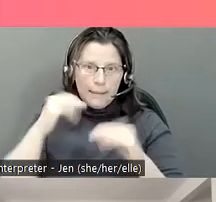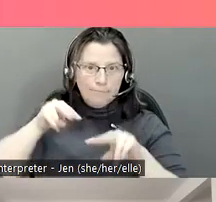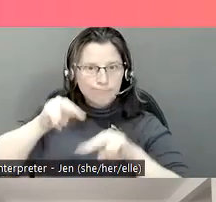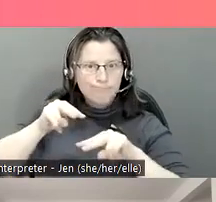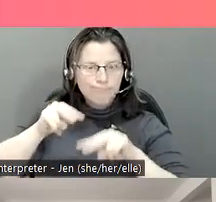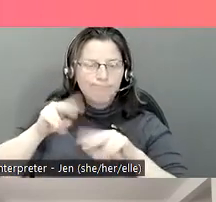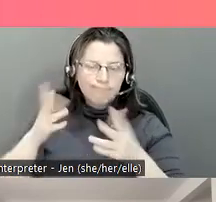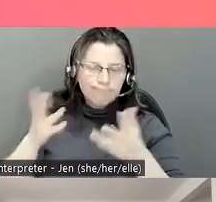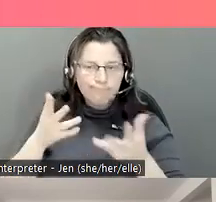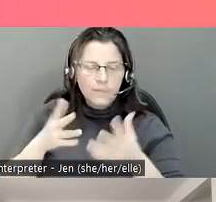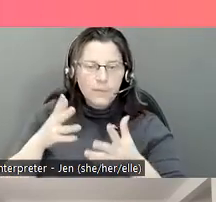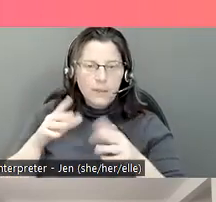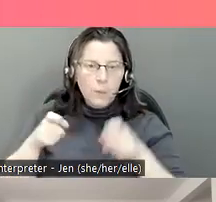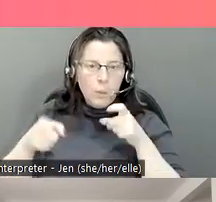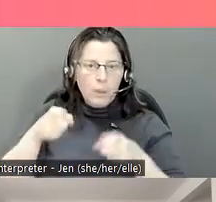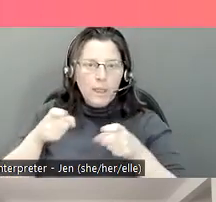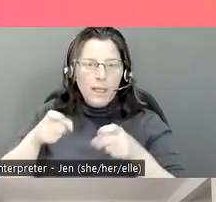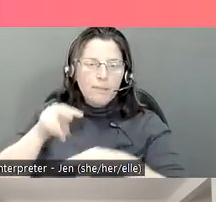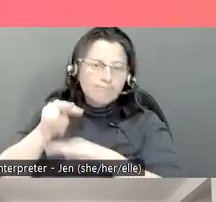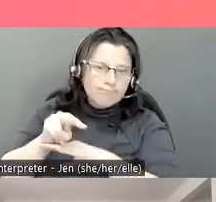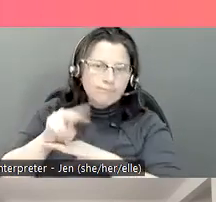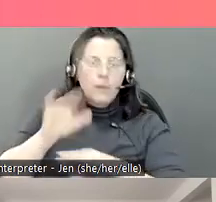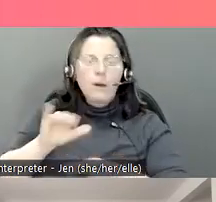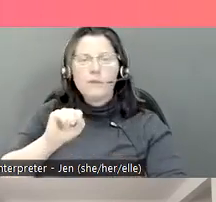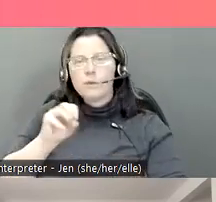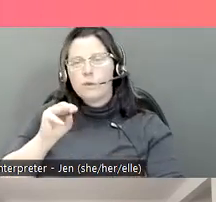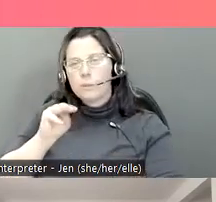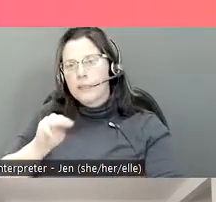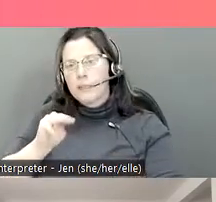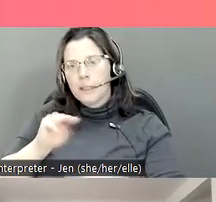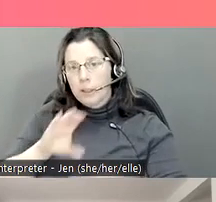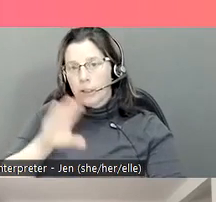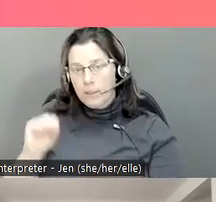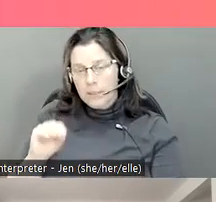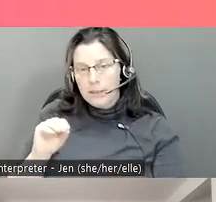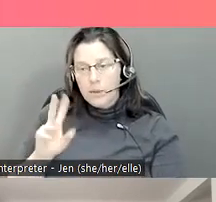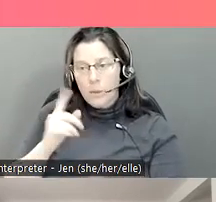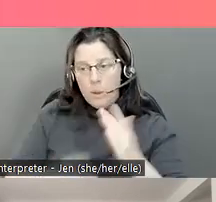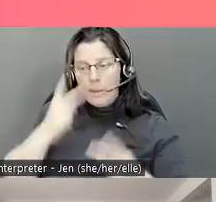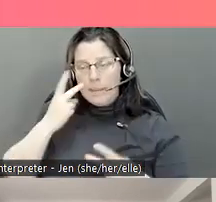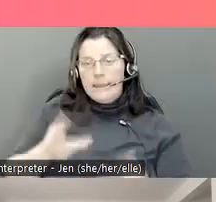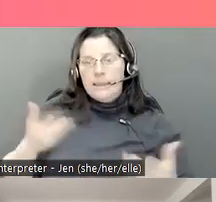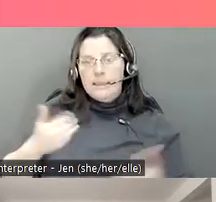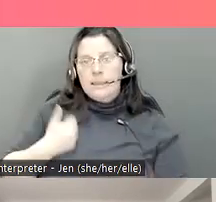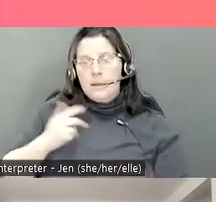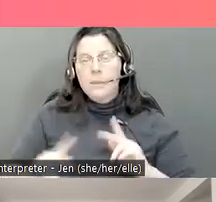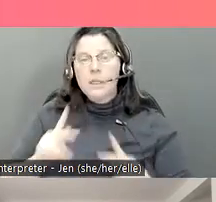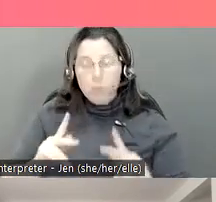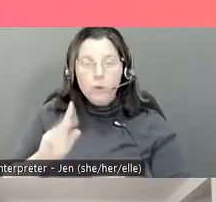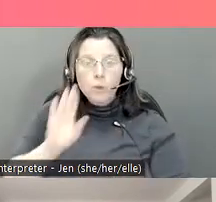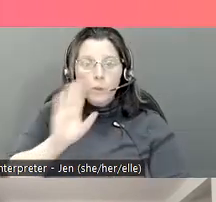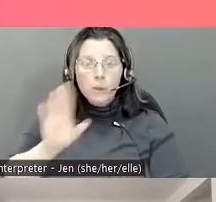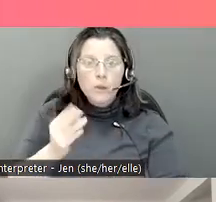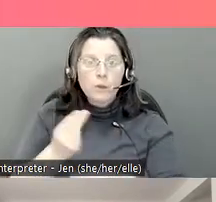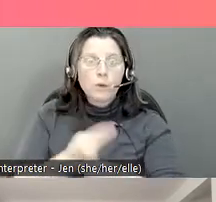Et cela va aider à modérer et réglementer les sociétés de réseaux sociaux.